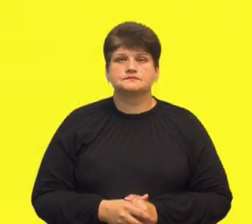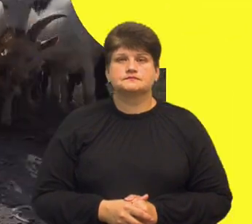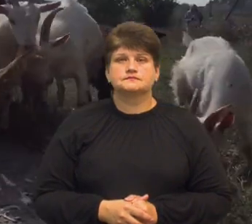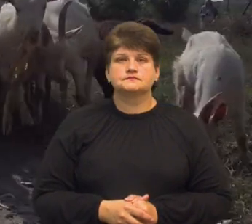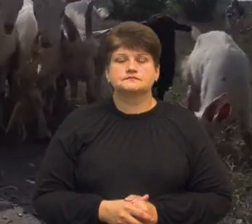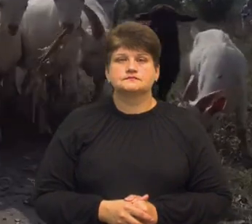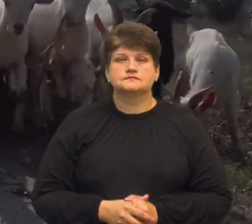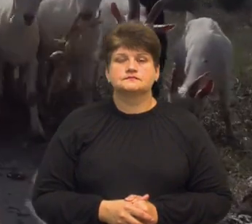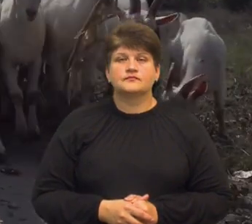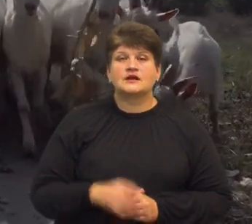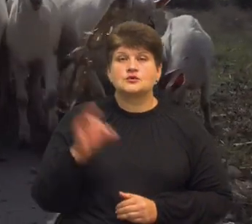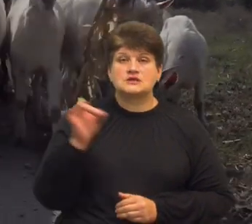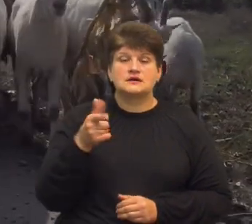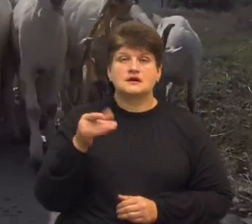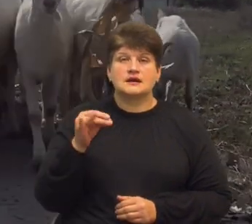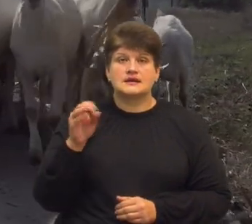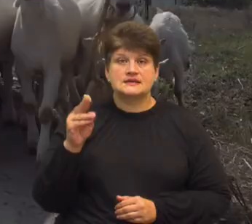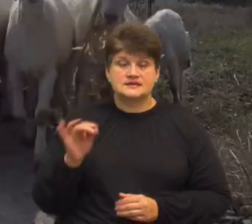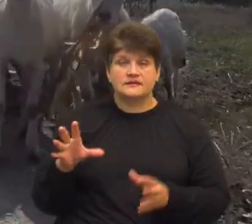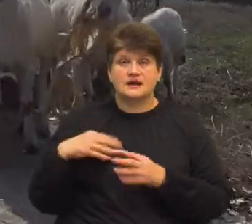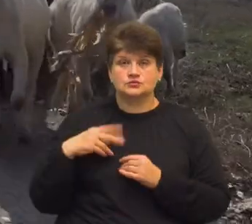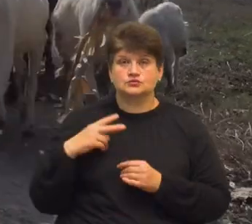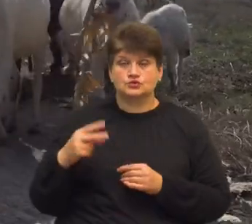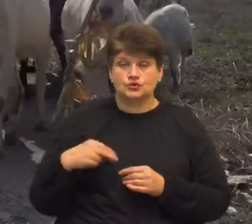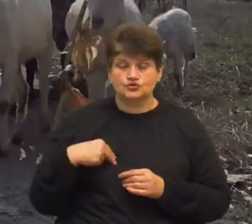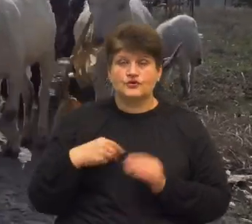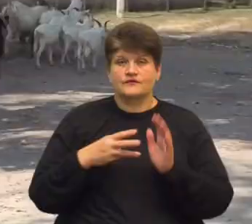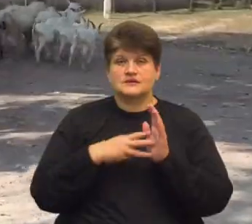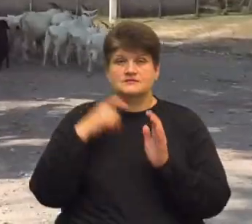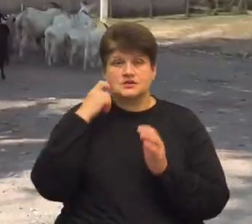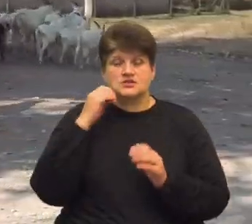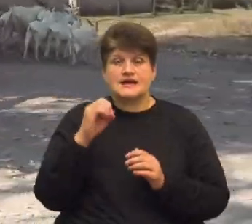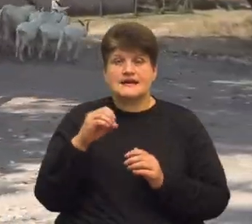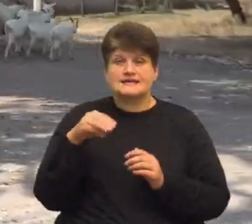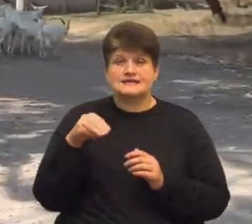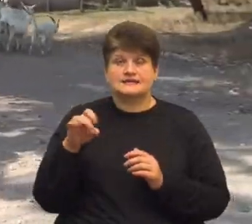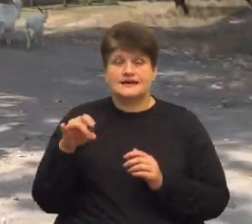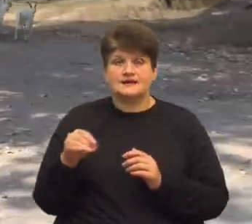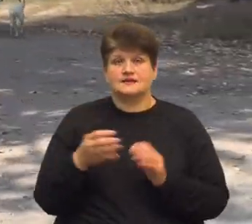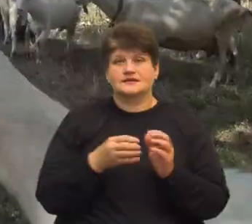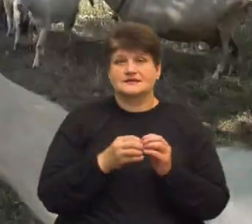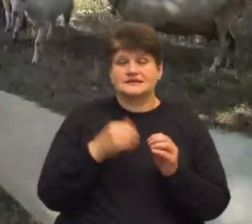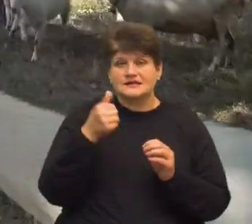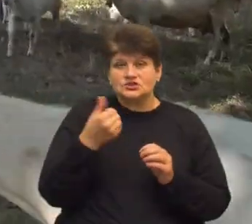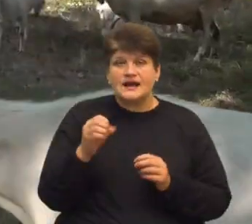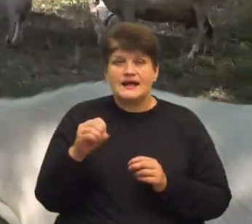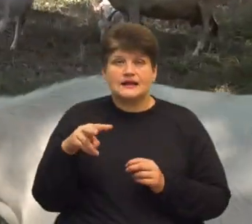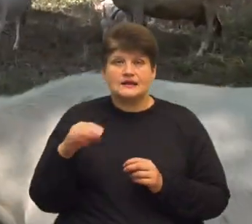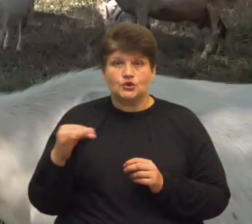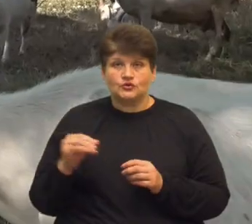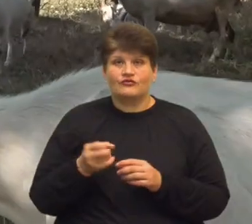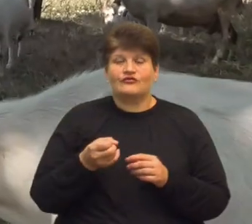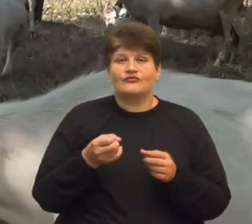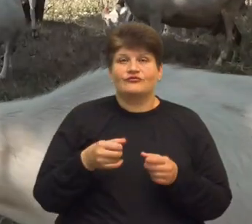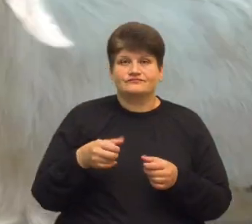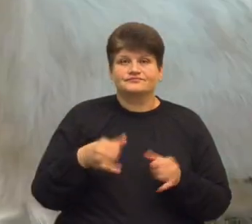Руслан Гриців разом з доньками, восьмирічною Естер і десятирічною Еллою виганяють на пасовище кіс і овець. Діти, каже